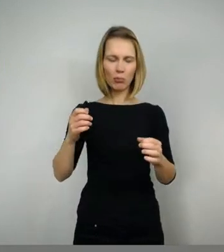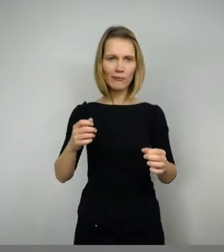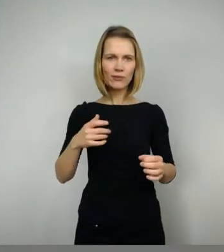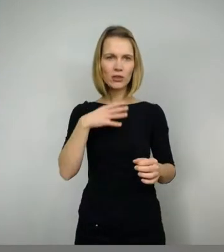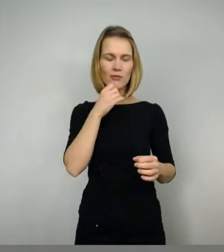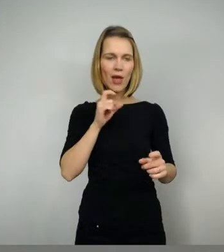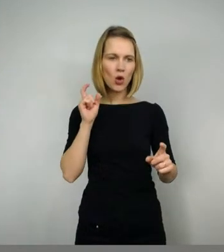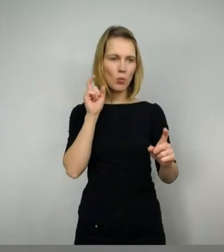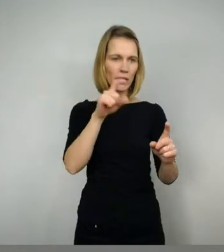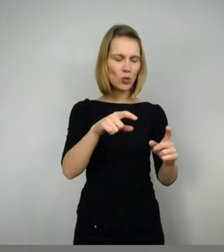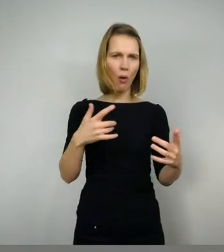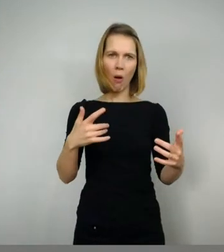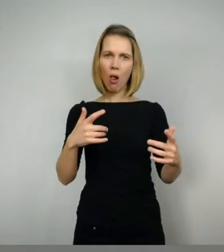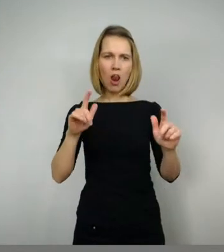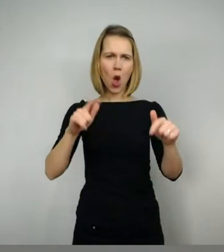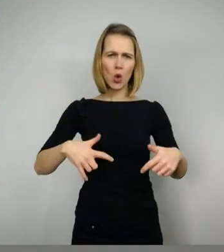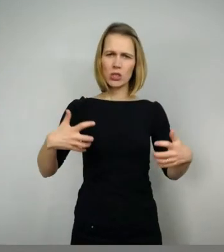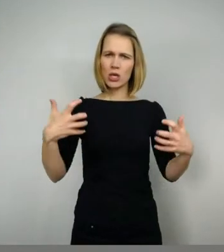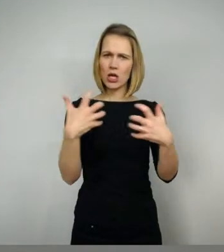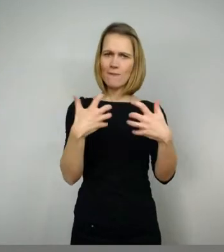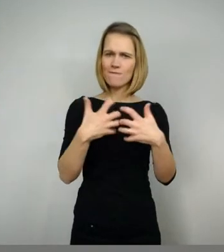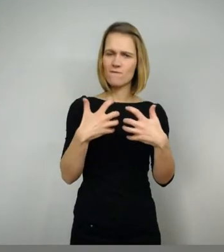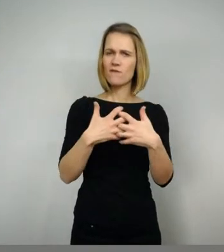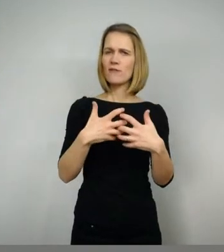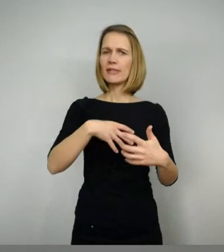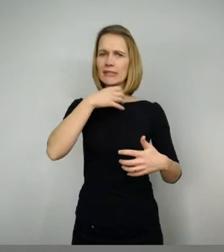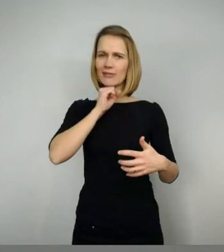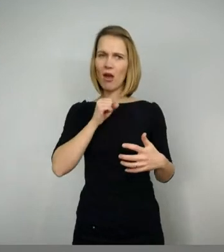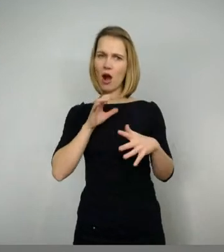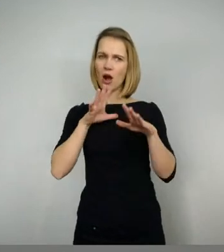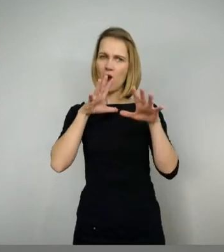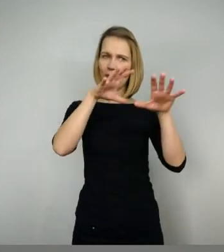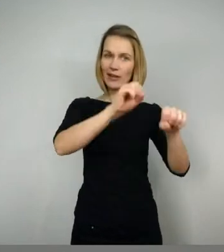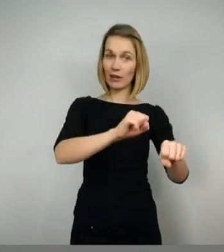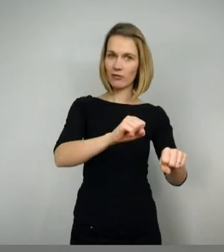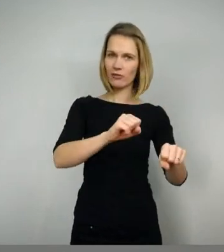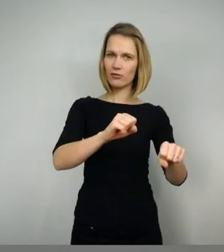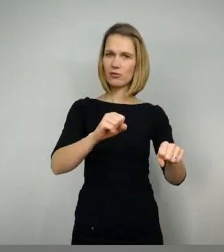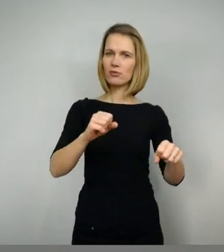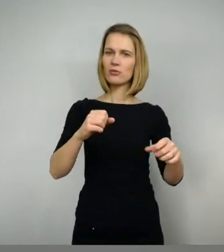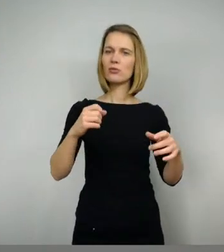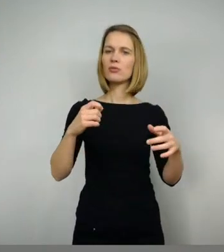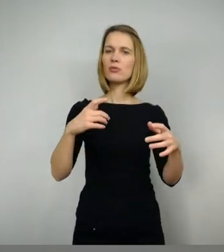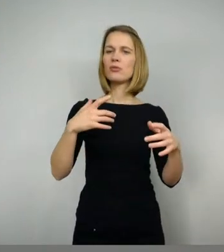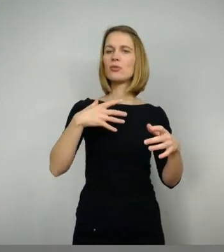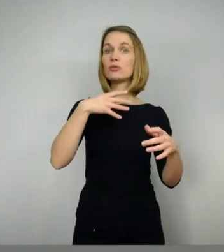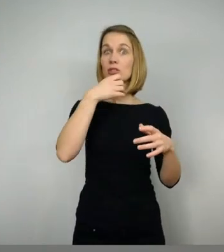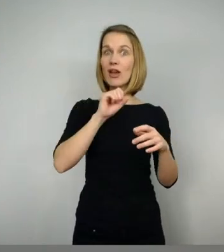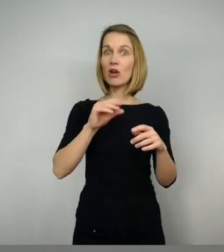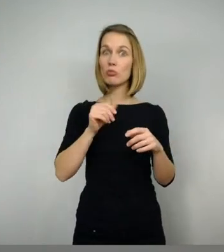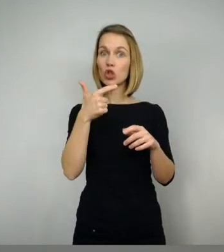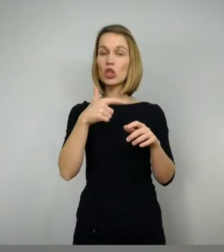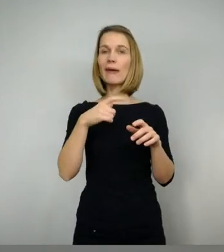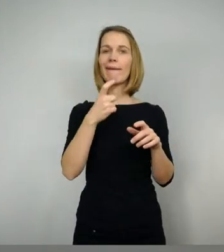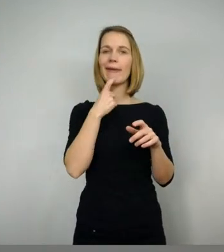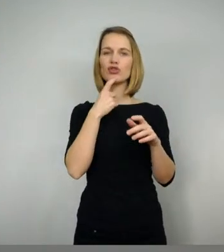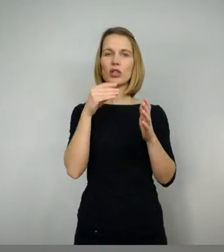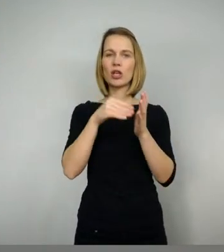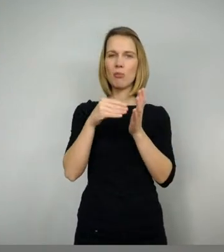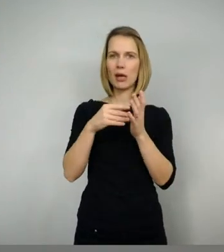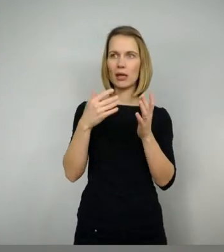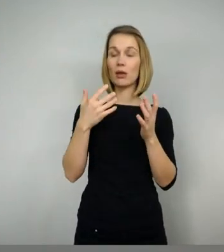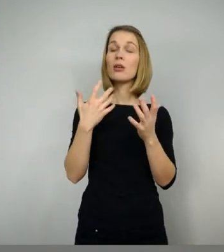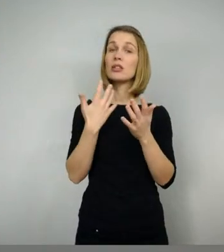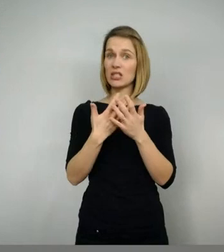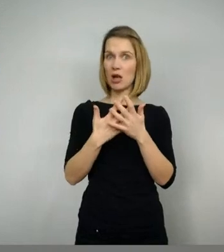denn der Zwerg greift sie an. Und weil der Zwerg auch immer so außergewöhnliche Gegenstände hat, ist ein Kampf gegen einen Zwerg auch ganz schön anstrengend